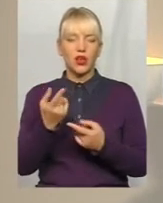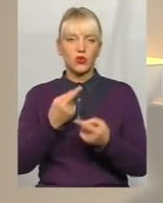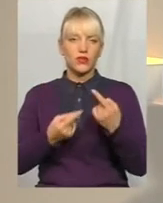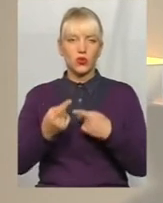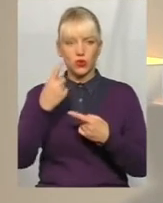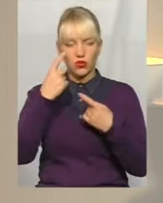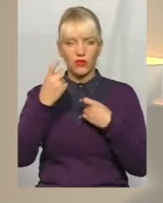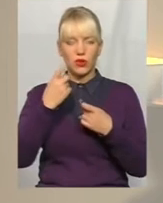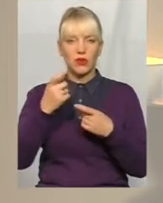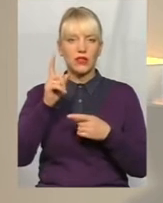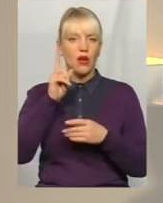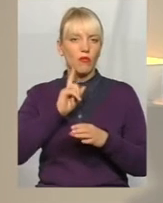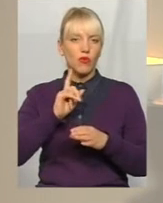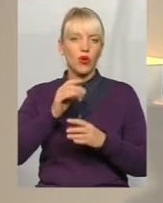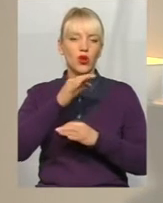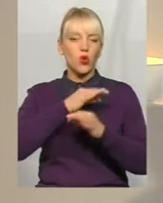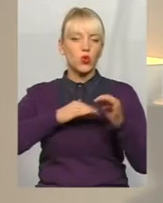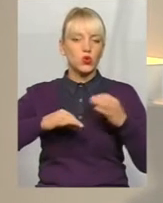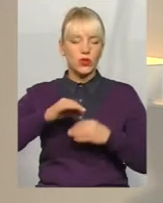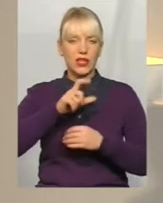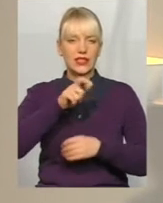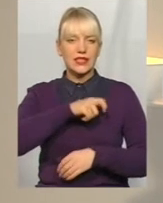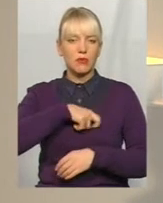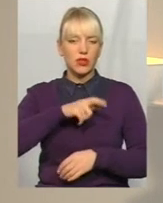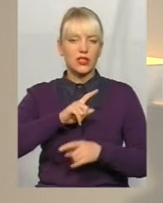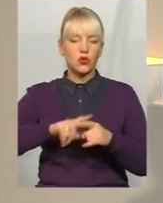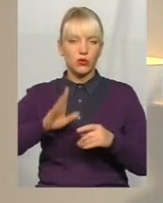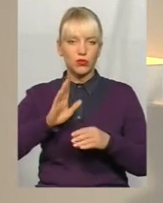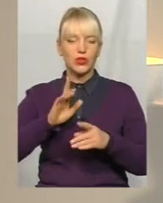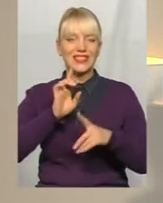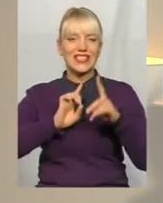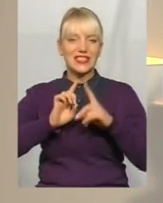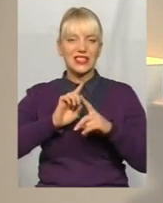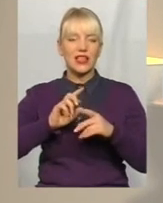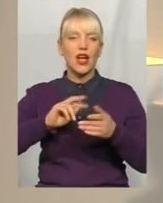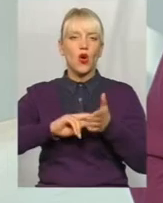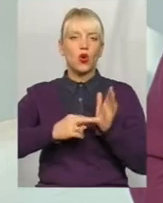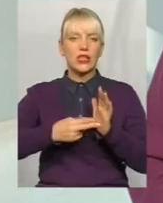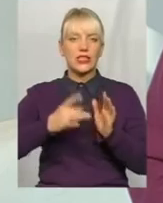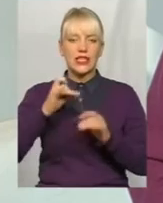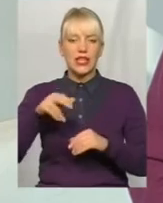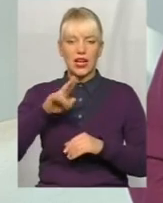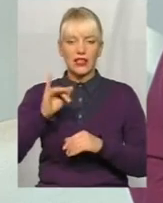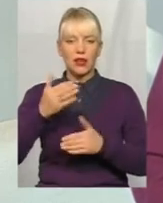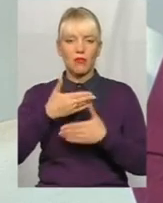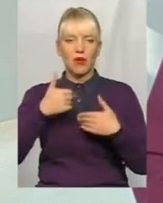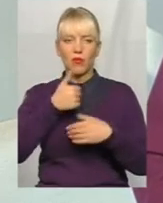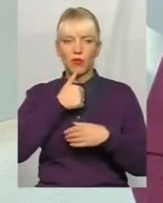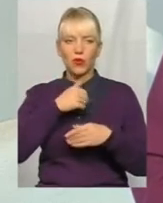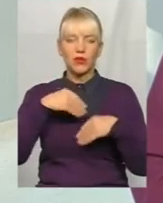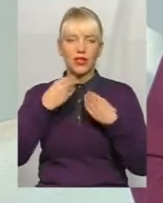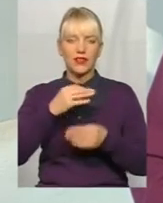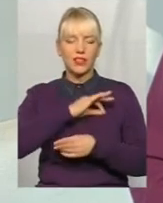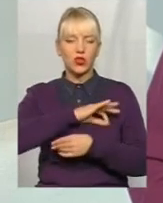отримували? Ні, поки що консультуємося з депутатами і незабаром буде засідання координаційної ради, ми попробуємо дати юридичне і економічне